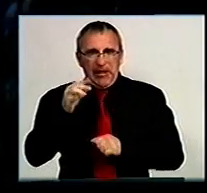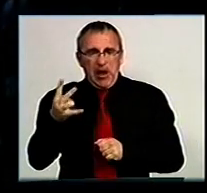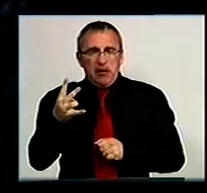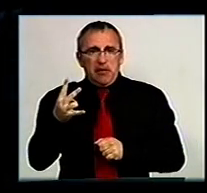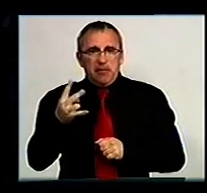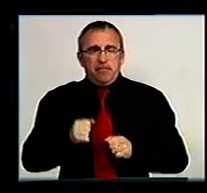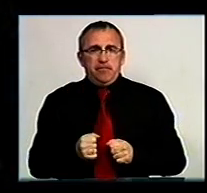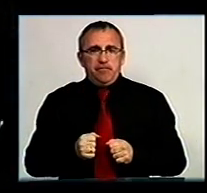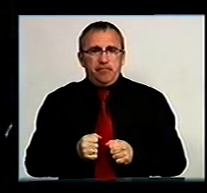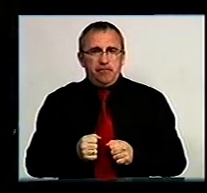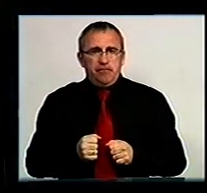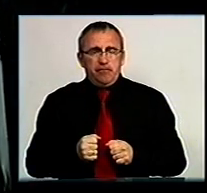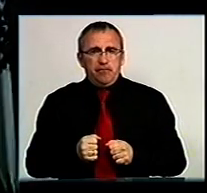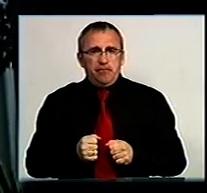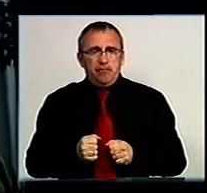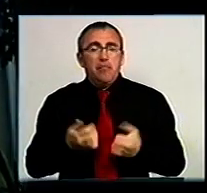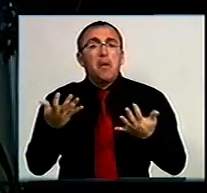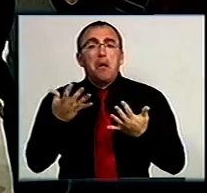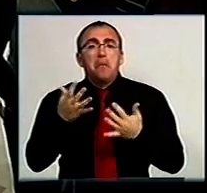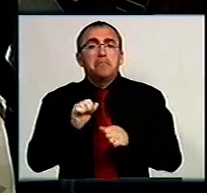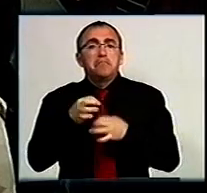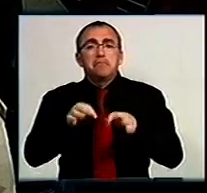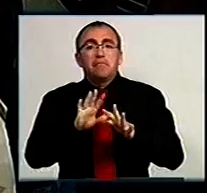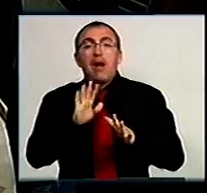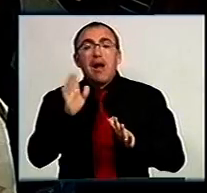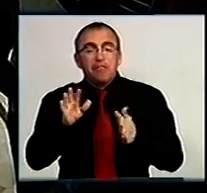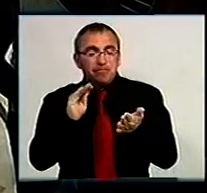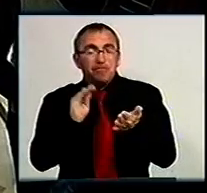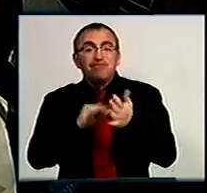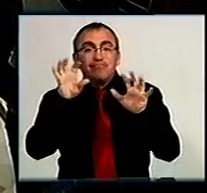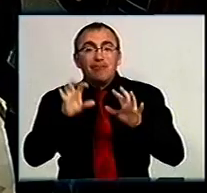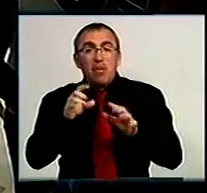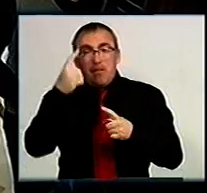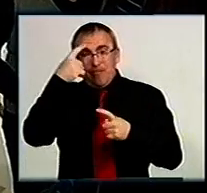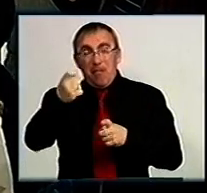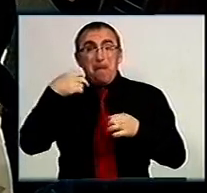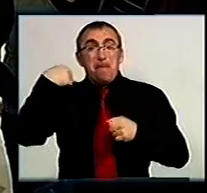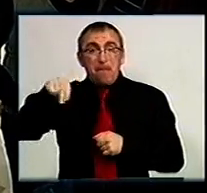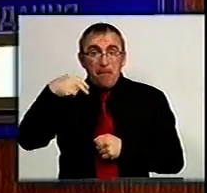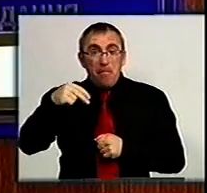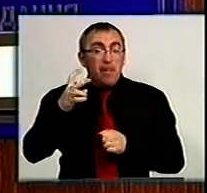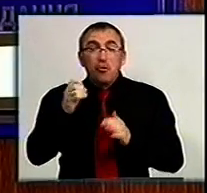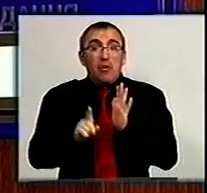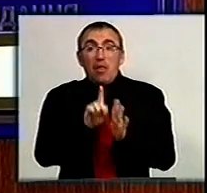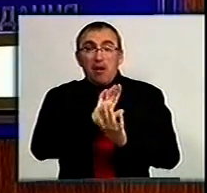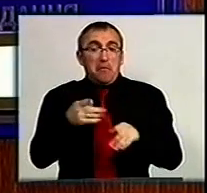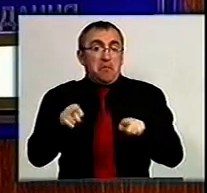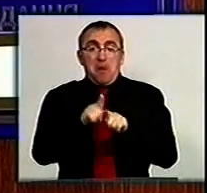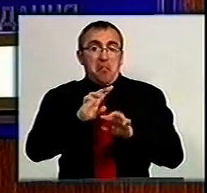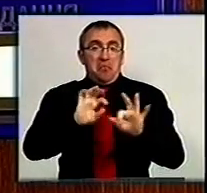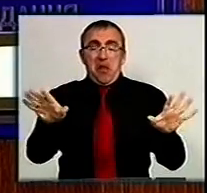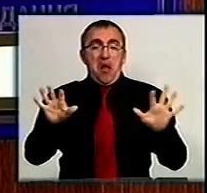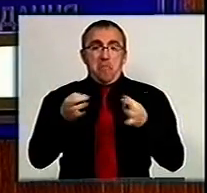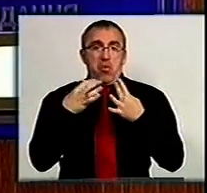оголошується перерва. На яких підставах? На яких підставах оголошено перерву у засіданні, що не почалося, нам так і не